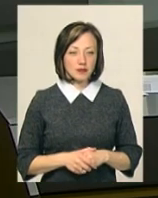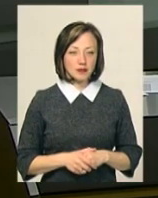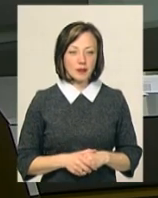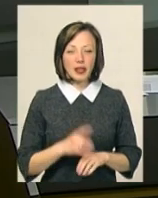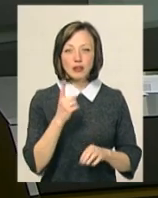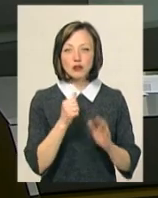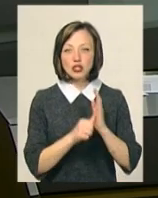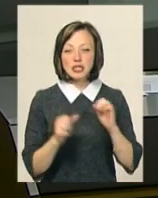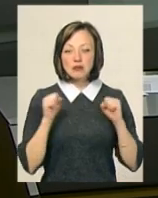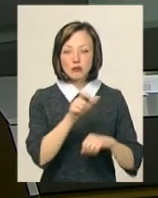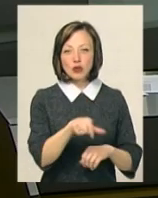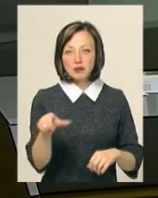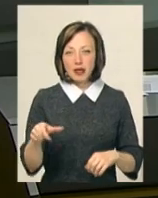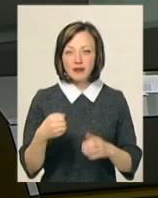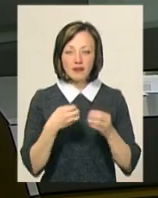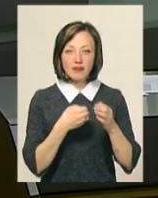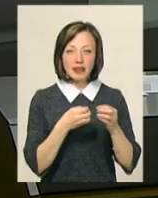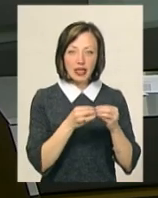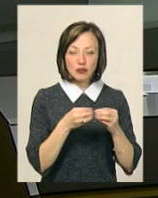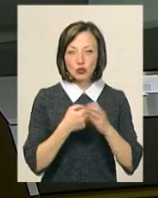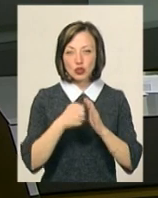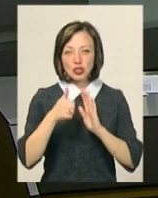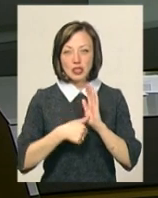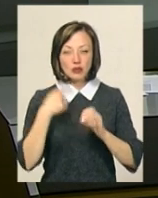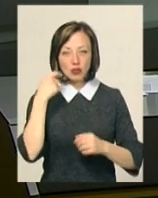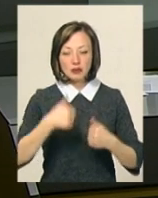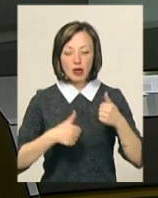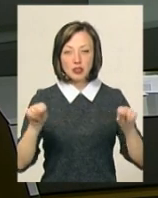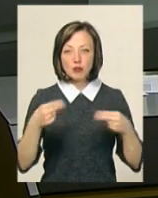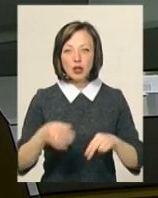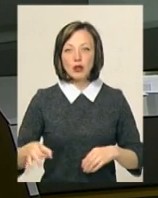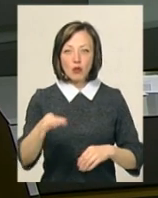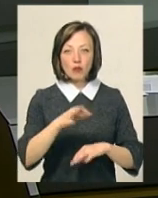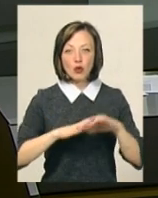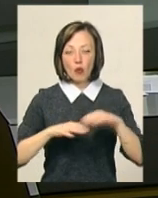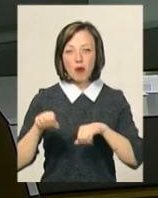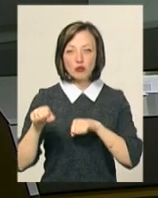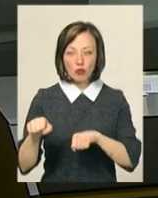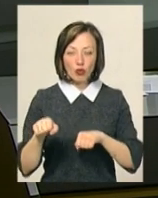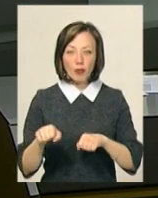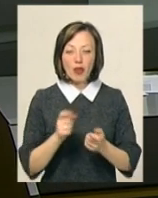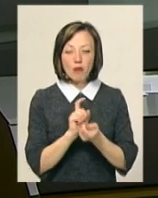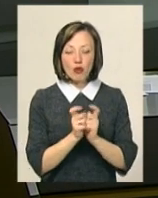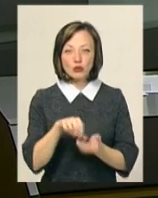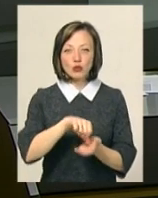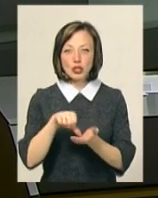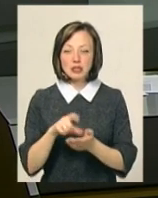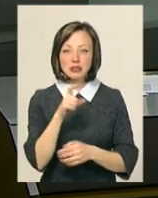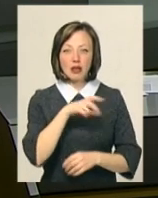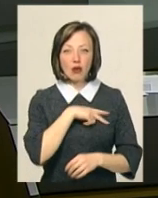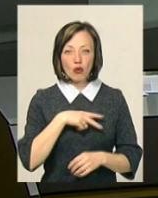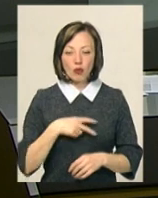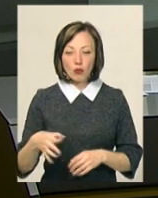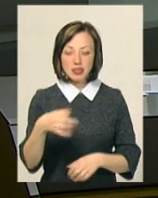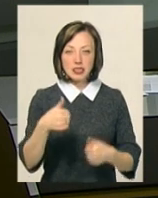160 спортсменів віком від 10 до 16 років змагалися на чемпіонаті області з рукопашного бою. Боролися учасники за нагороди